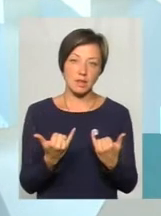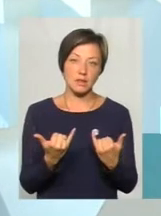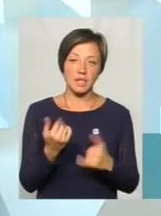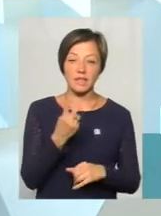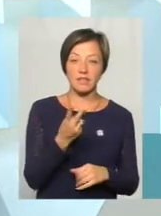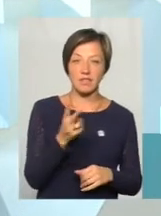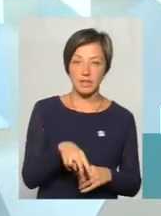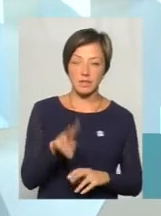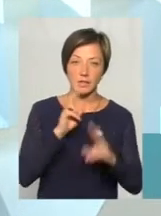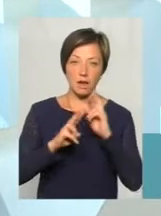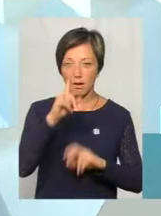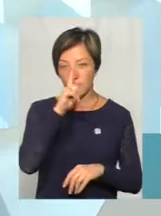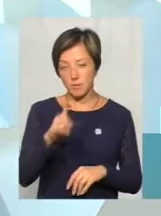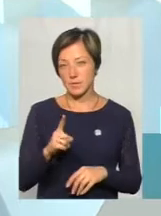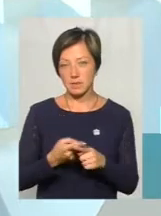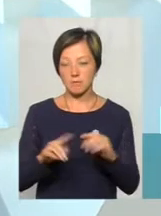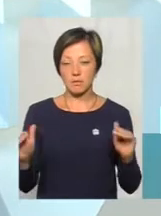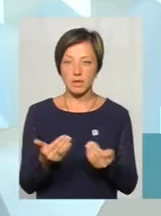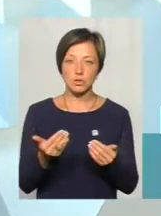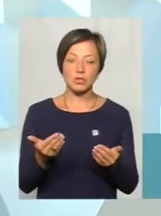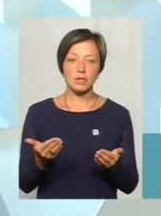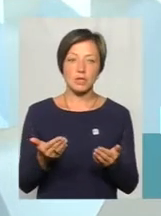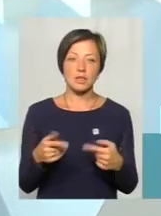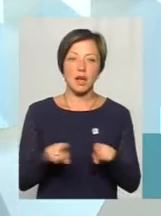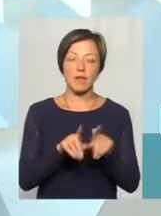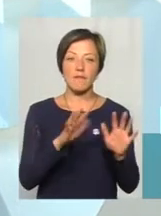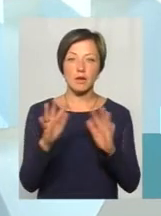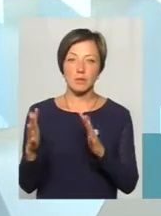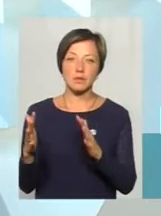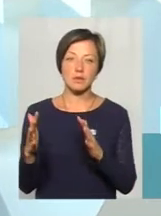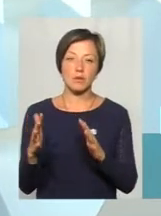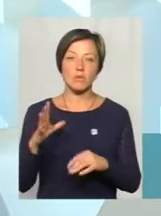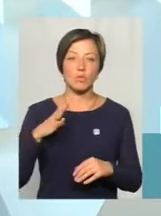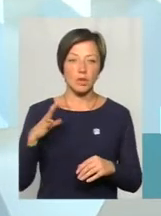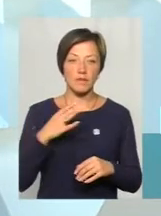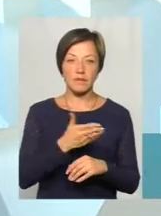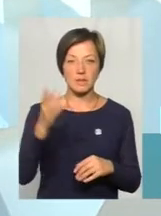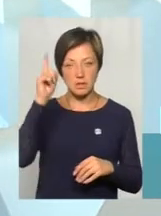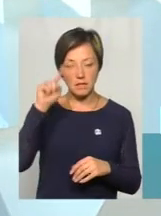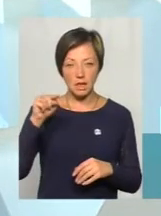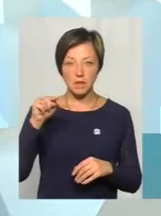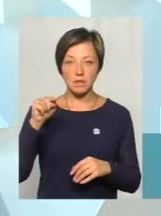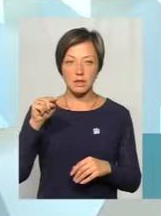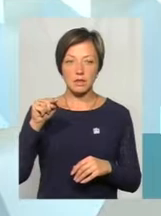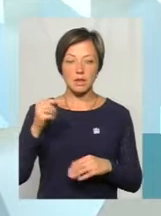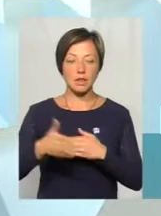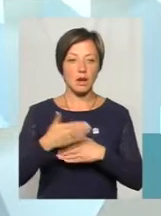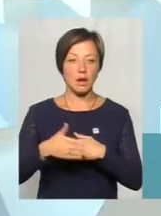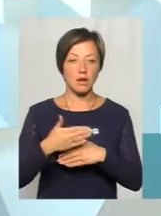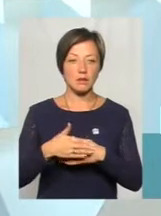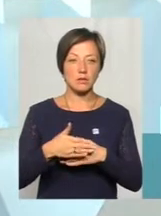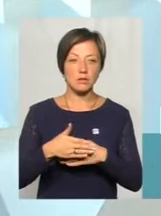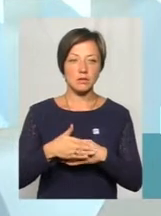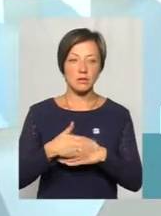скарги в місяць. І то, де такі випадки були, ви знаєте, що ми наказуємо там